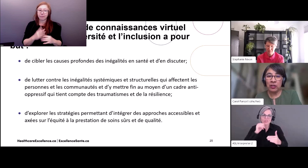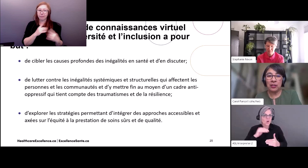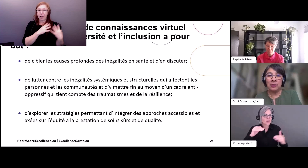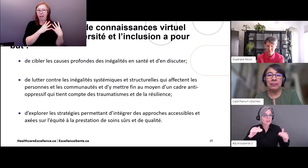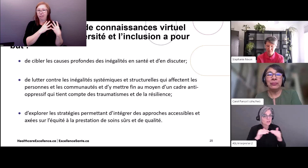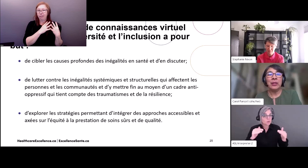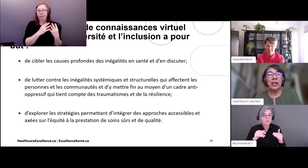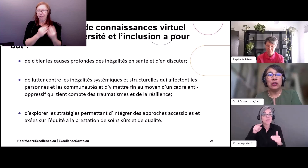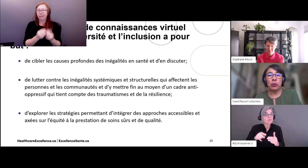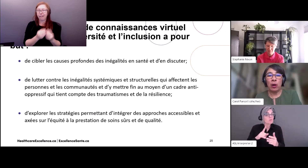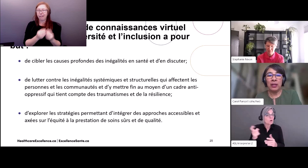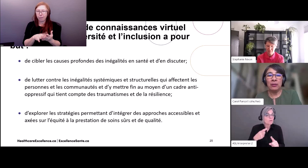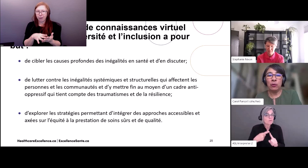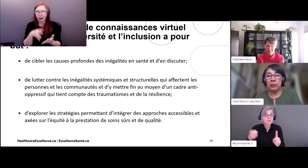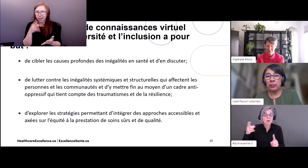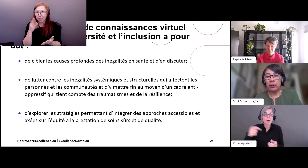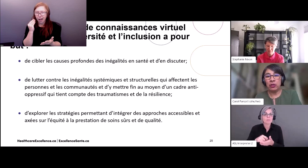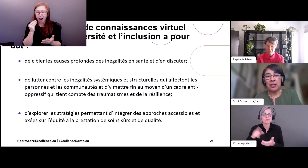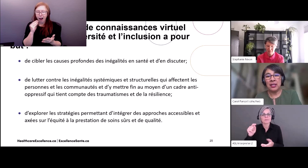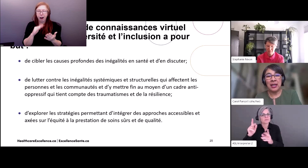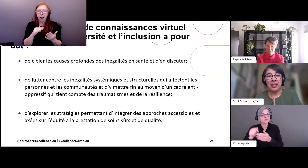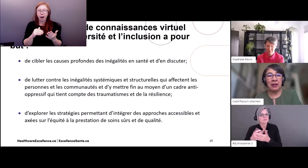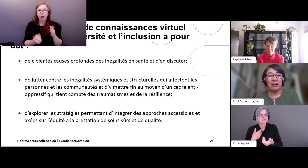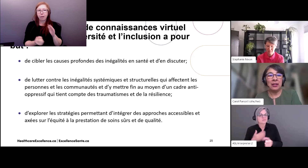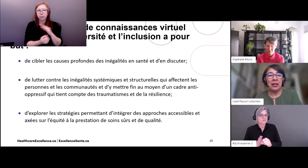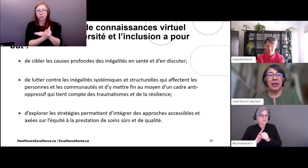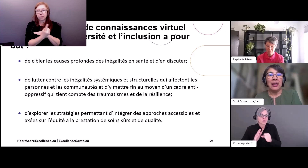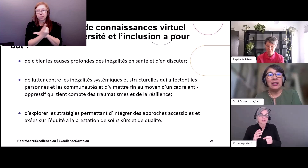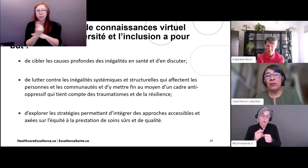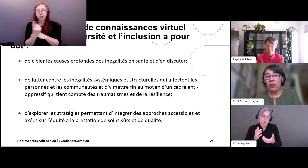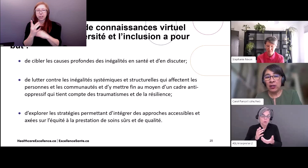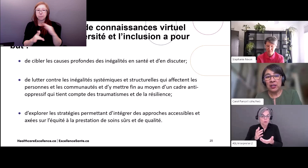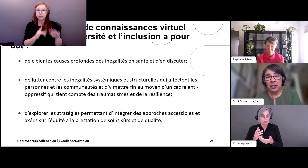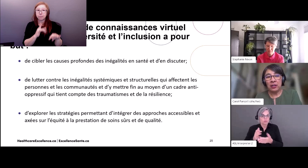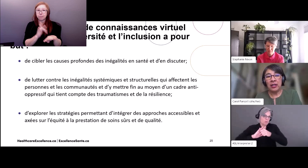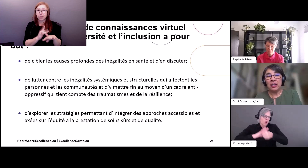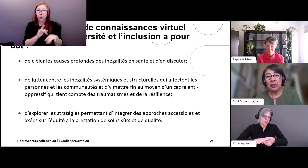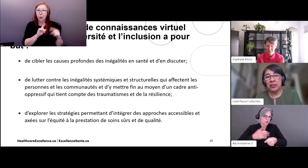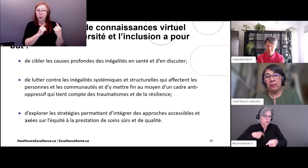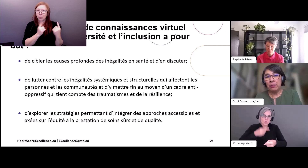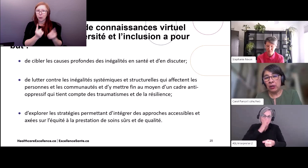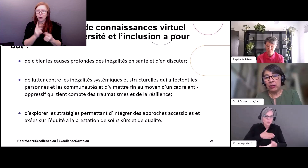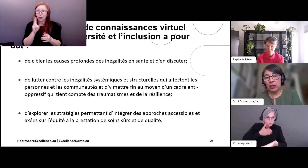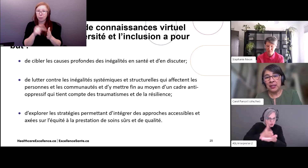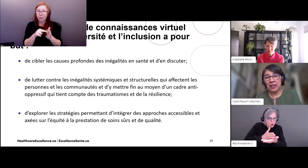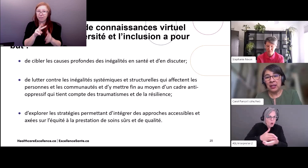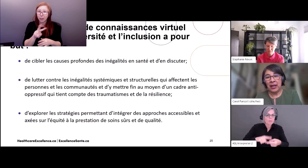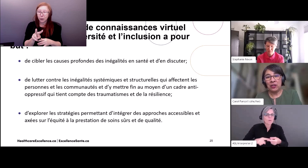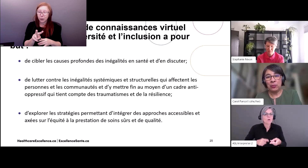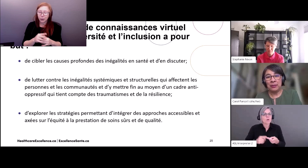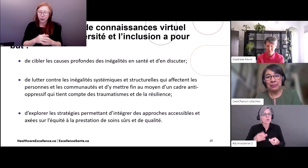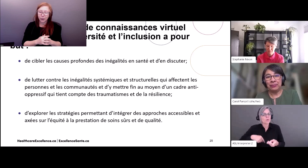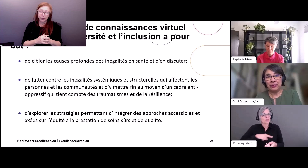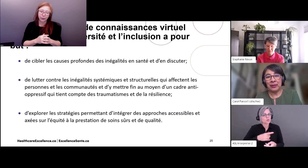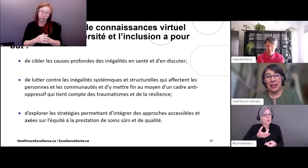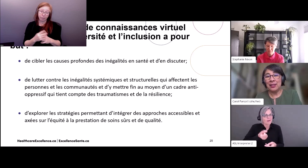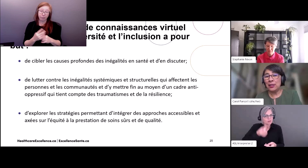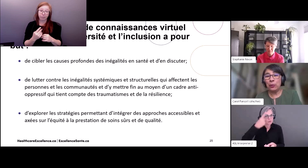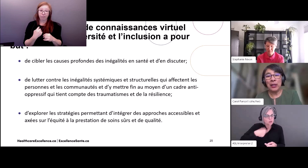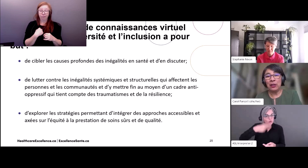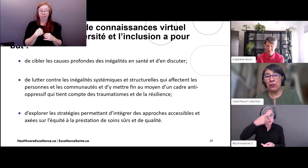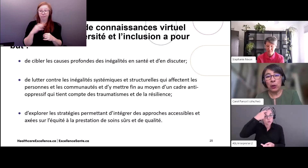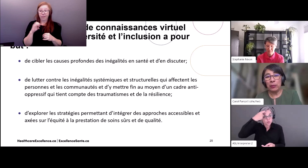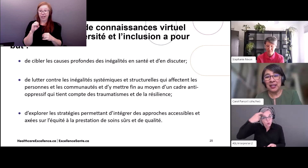systémiques et structurelles qui sont ancrées dans l'anti-oppression et